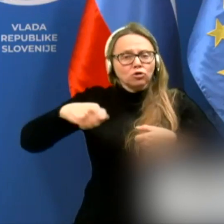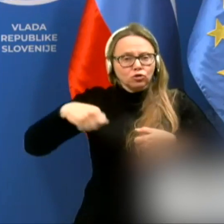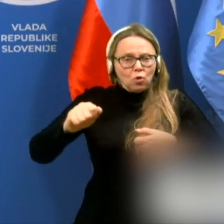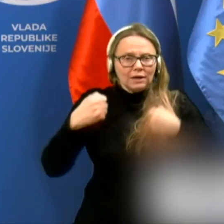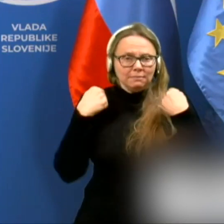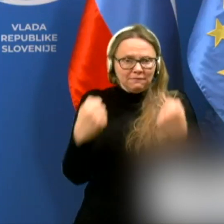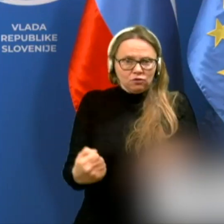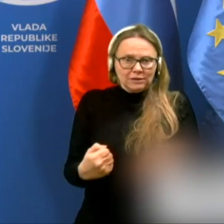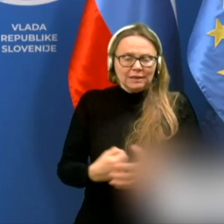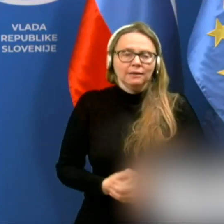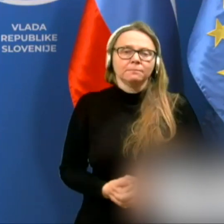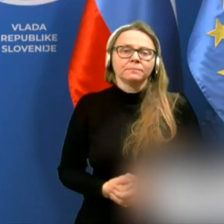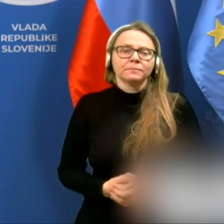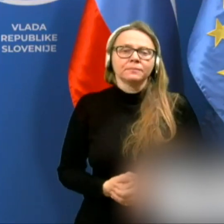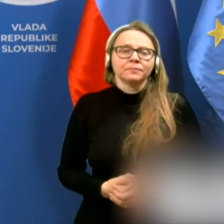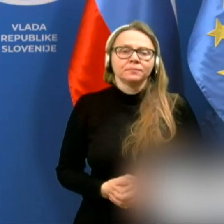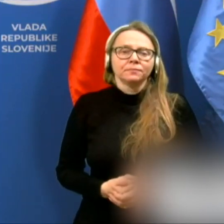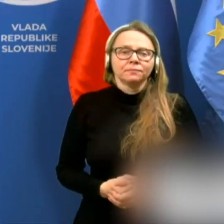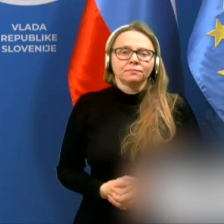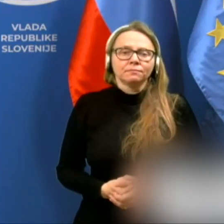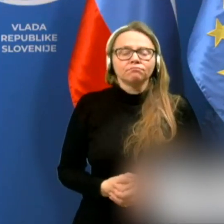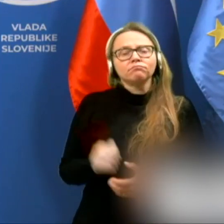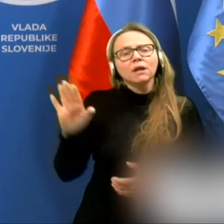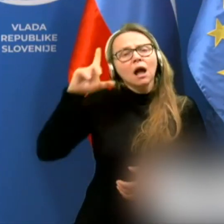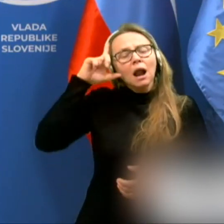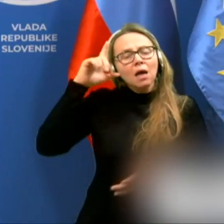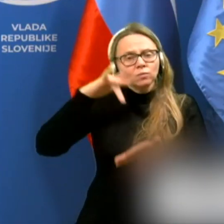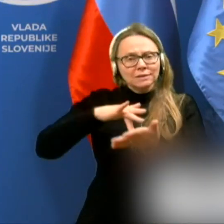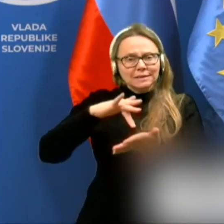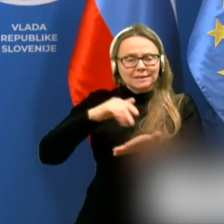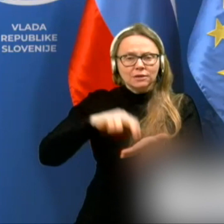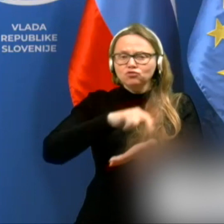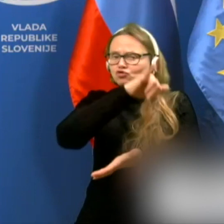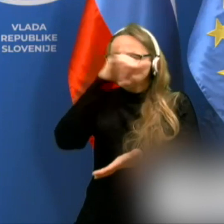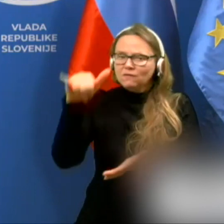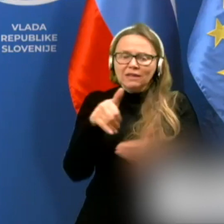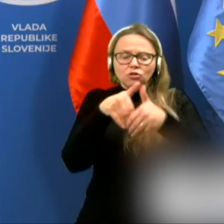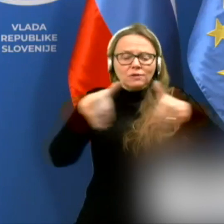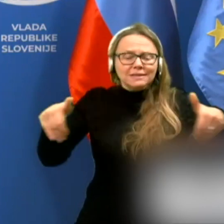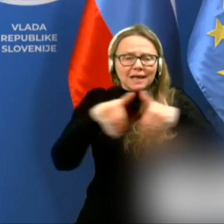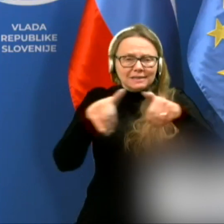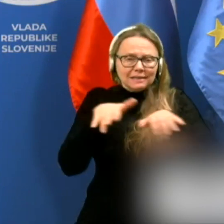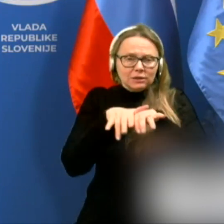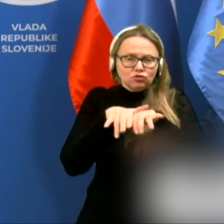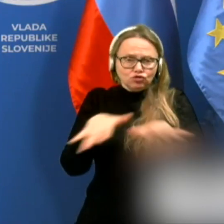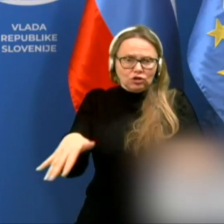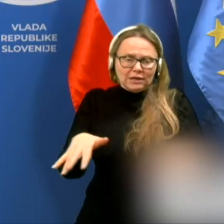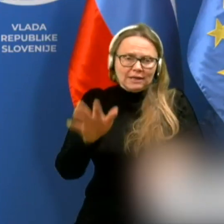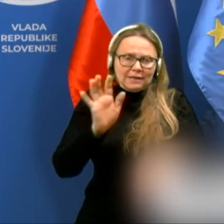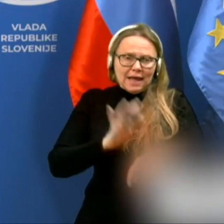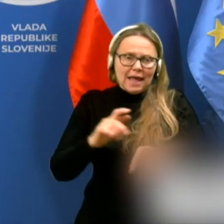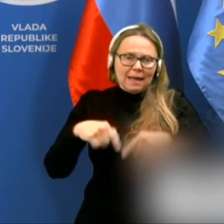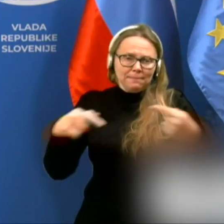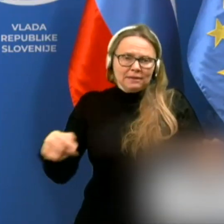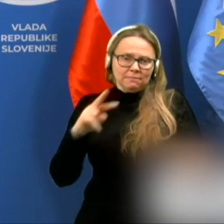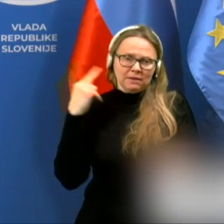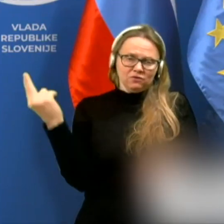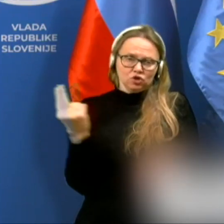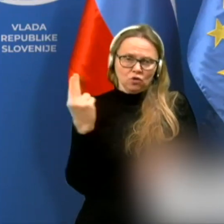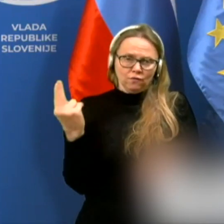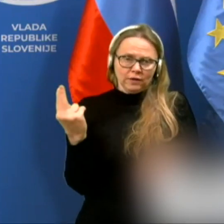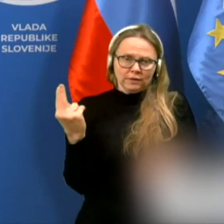vozili. Naš poglavitni cilj je še vedno zajeziti širjenje epidemije v Sloveniji.